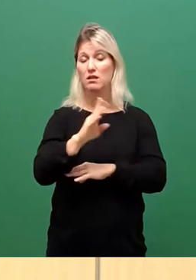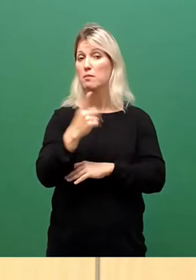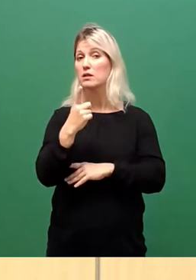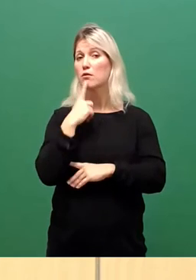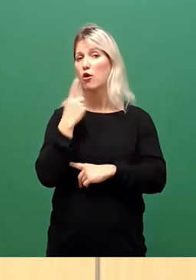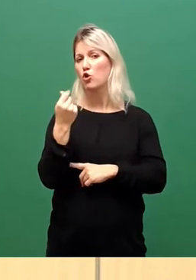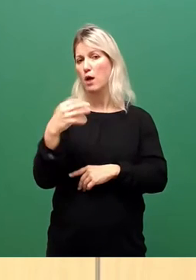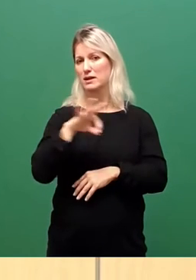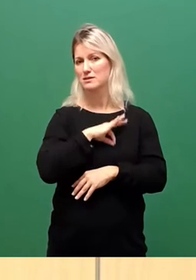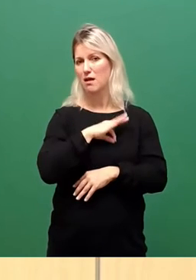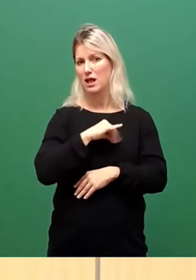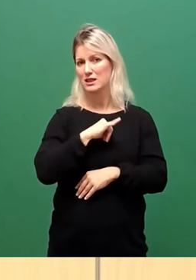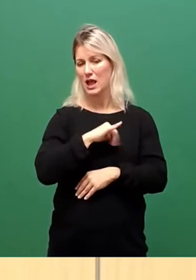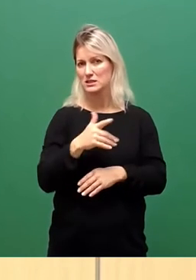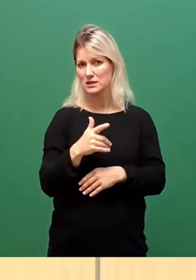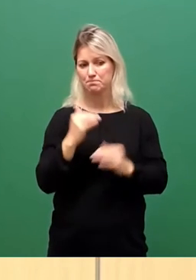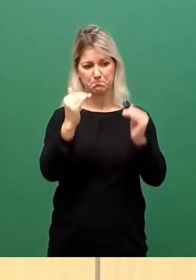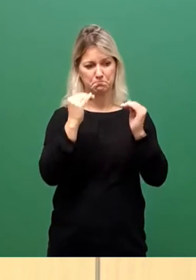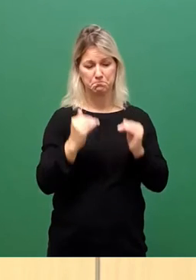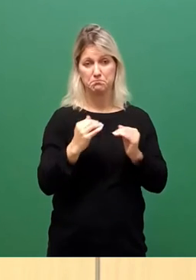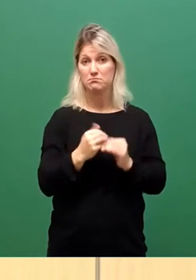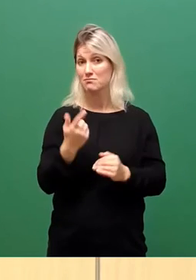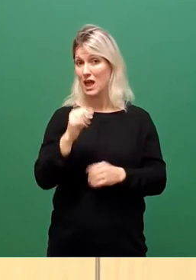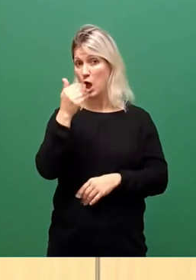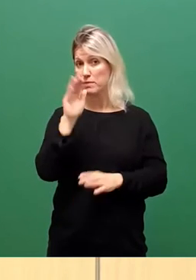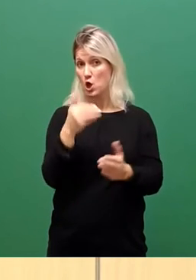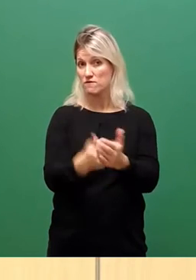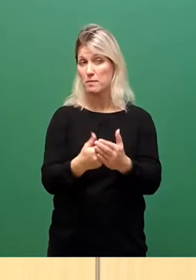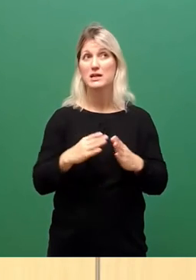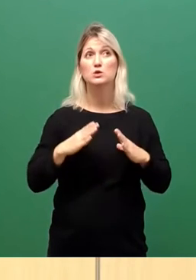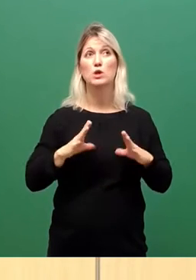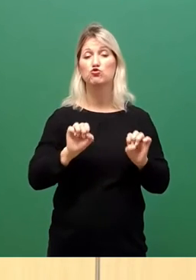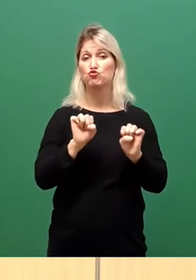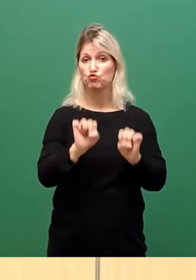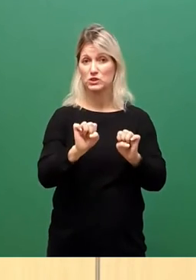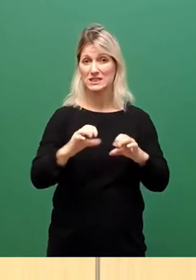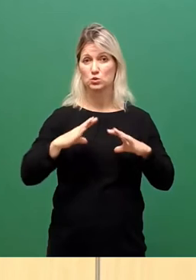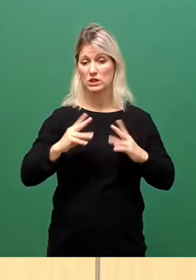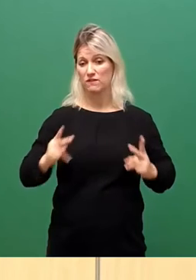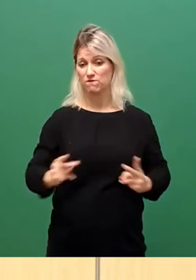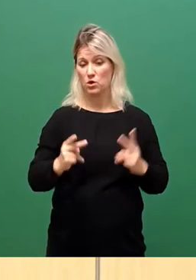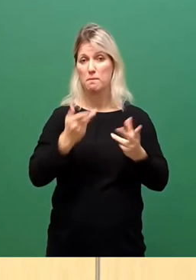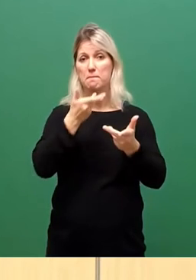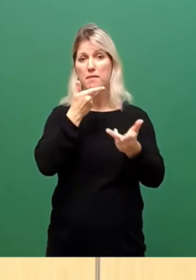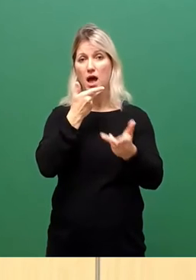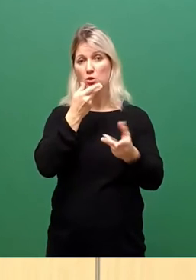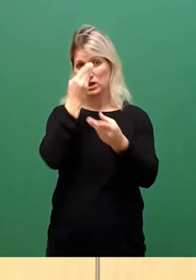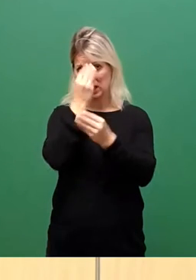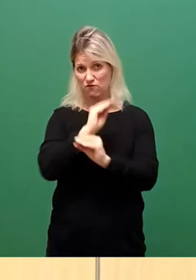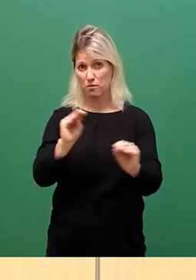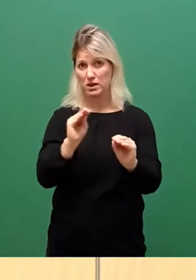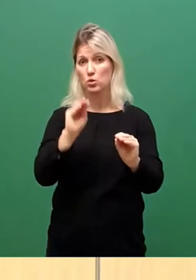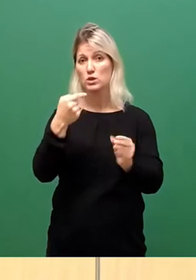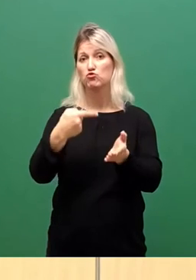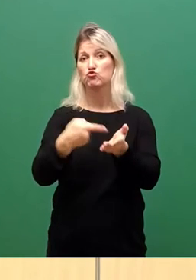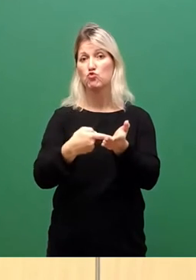Sechstens, hat als Kernaufgaben Gesundheitsschutz, Gesundheitsförderung, Beratung und Information, sowie Steuerung und Koordination.